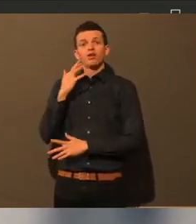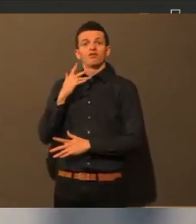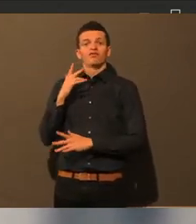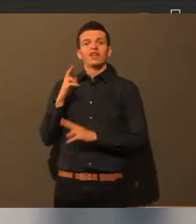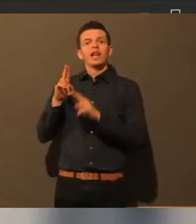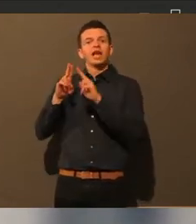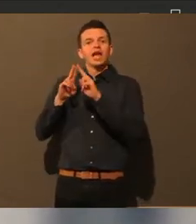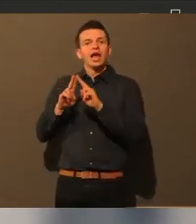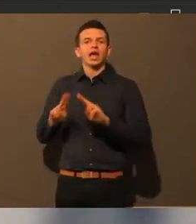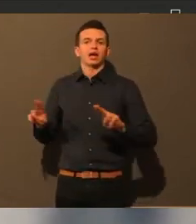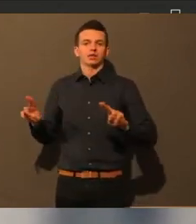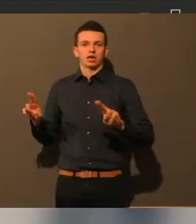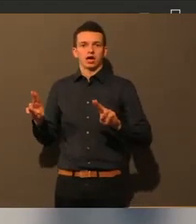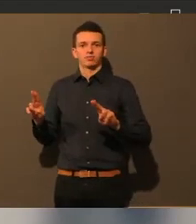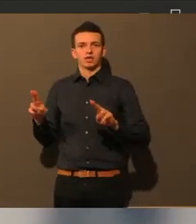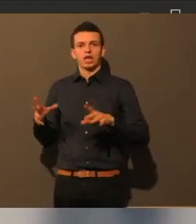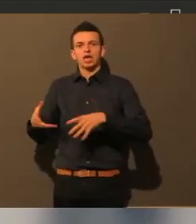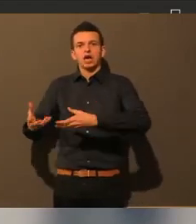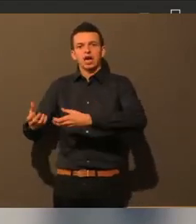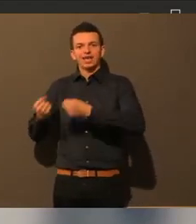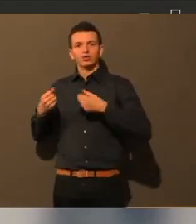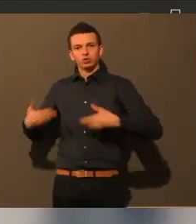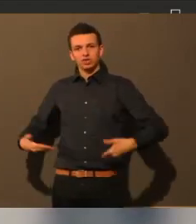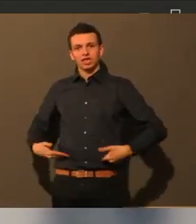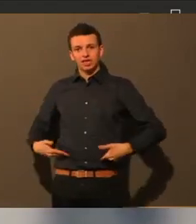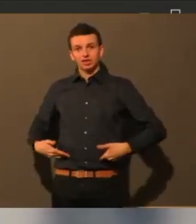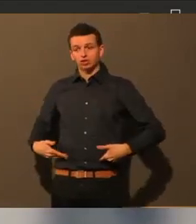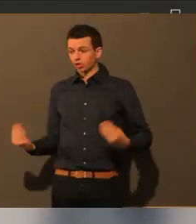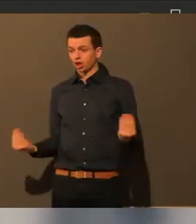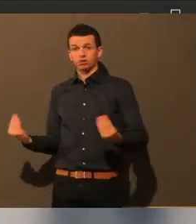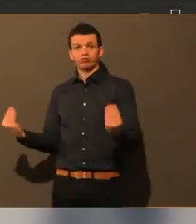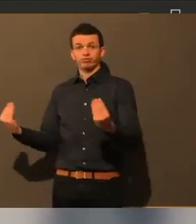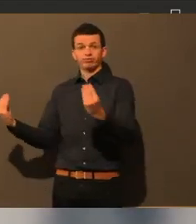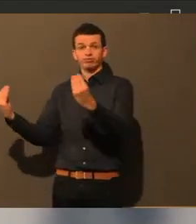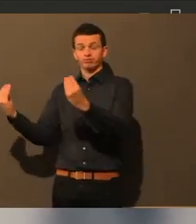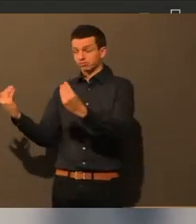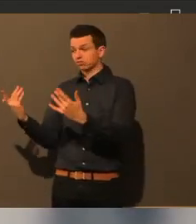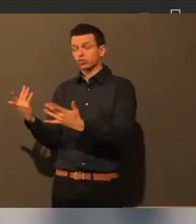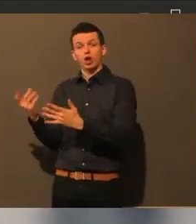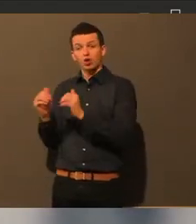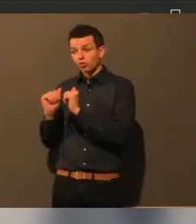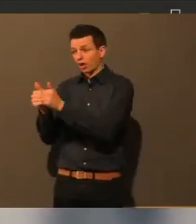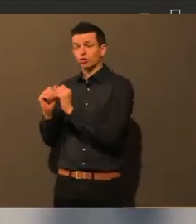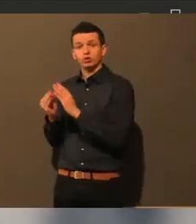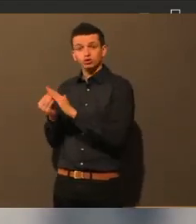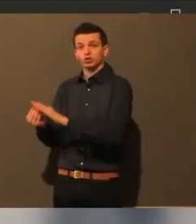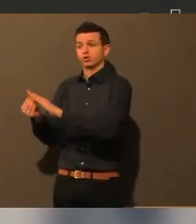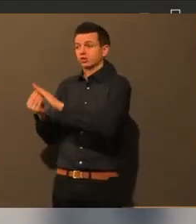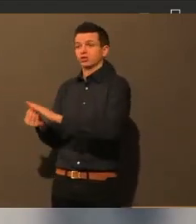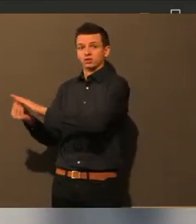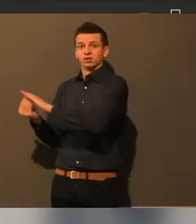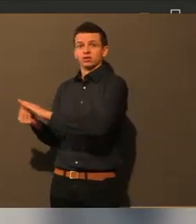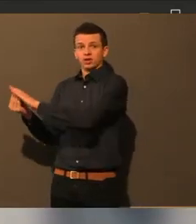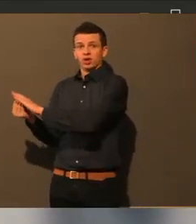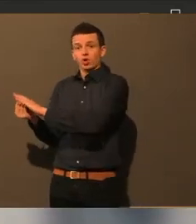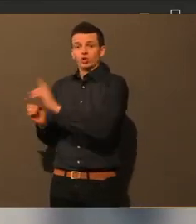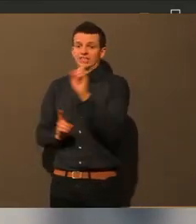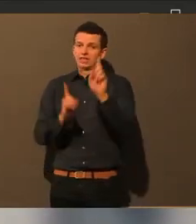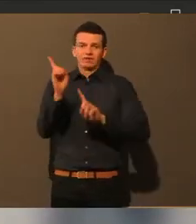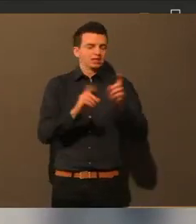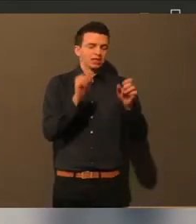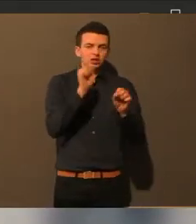mit einspringen und Fahrten übernehmen. Und in so einer Silvesternacht passieren halt einfach Unfälle, weil ein Böller falsch explodiert